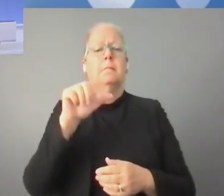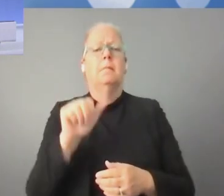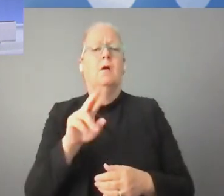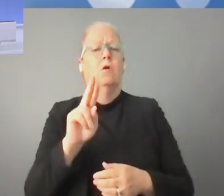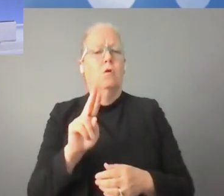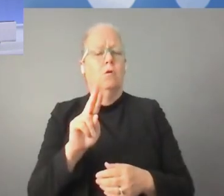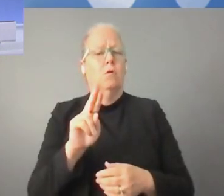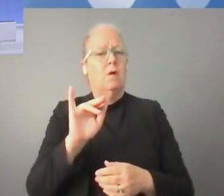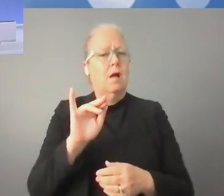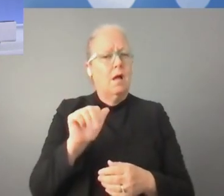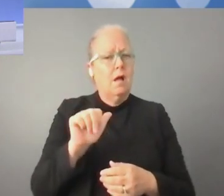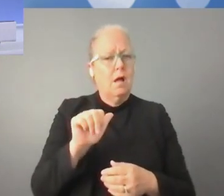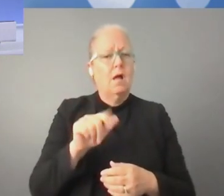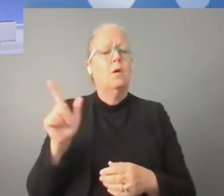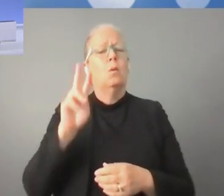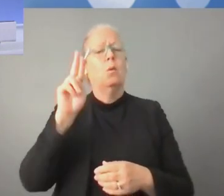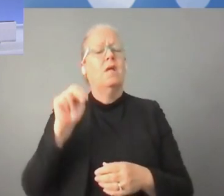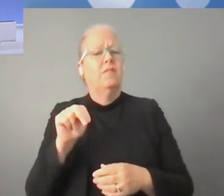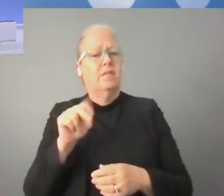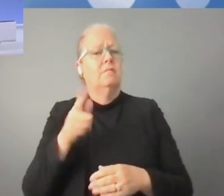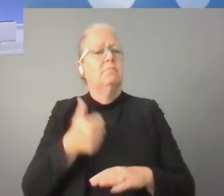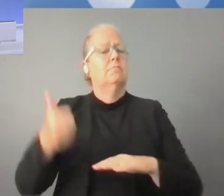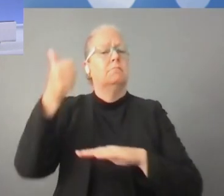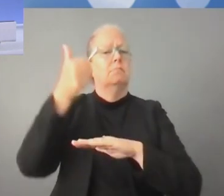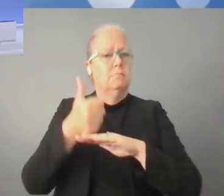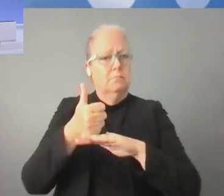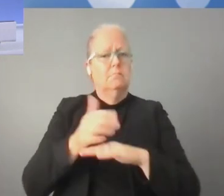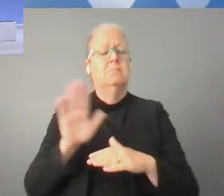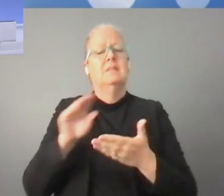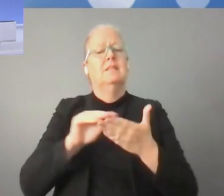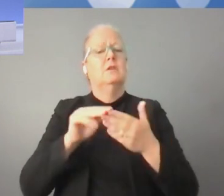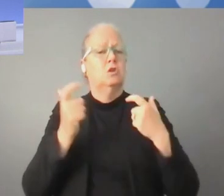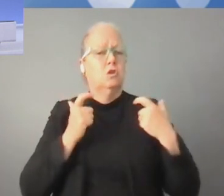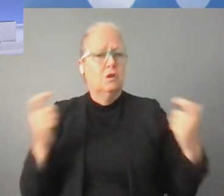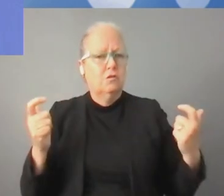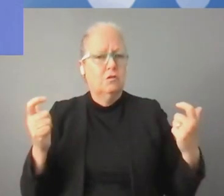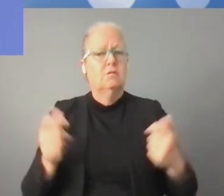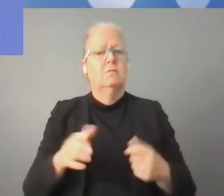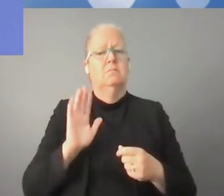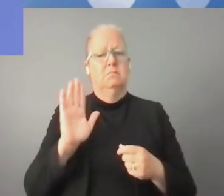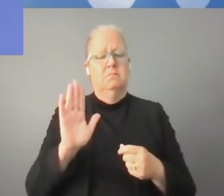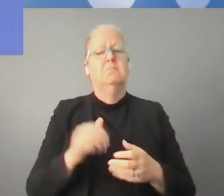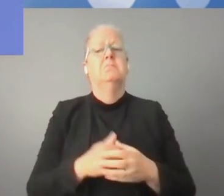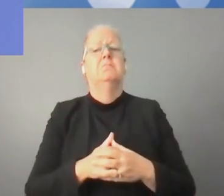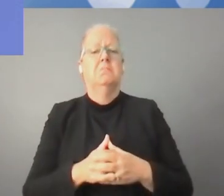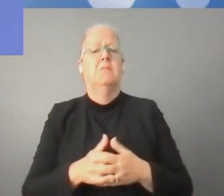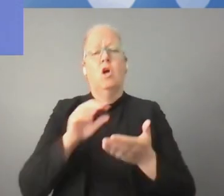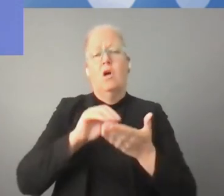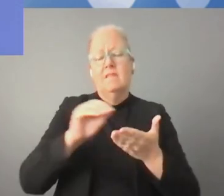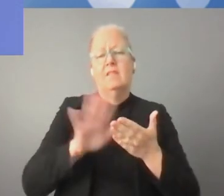السيدة ماريا فرانشيسكا التي تمثل